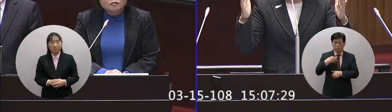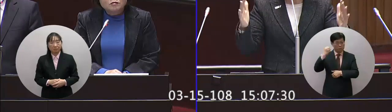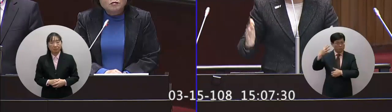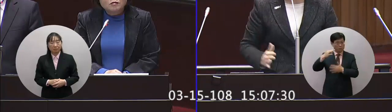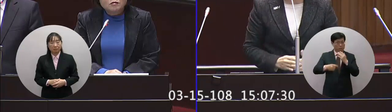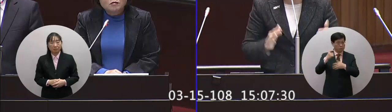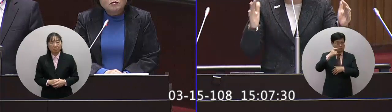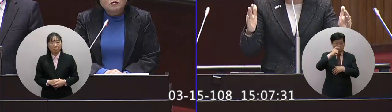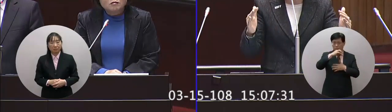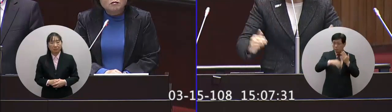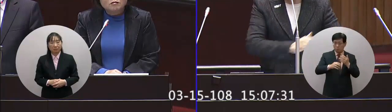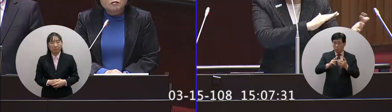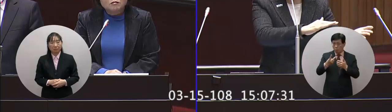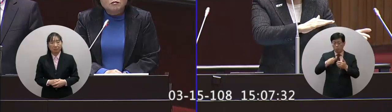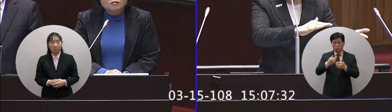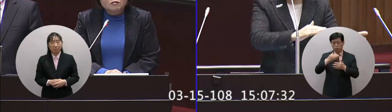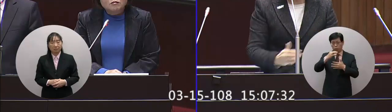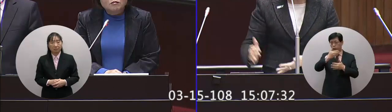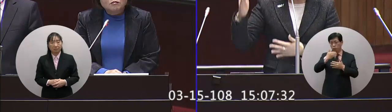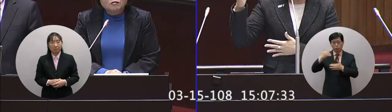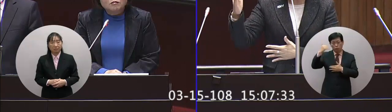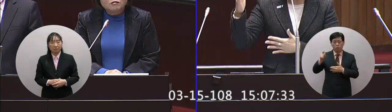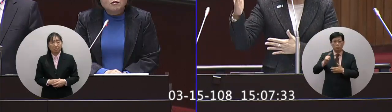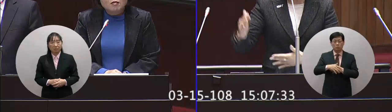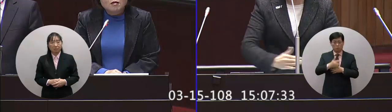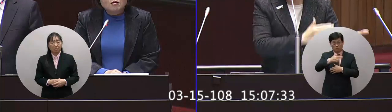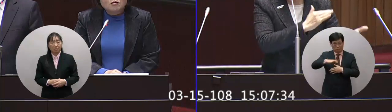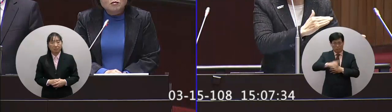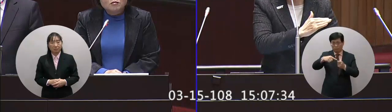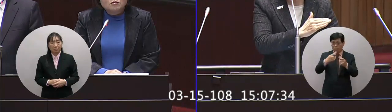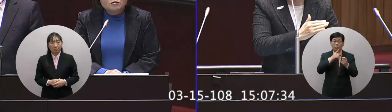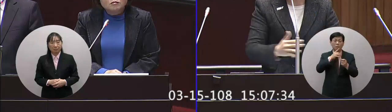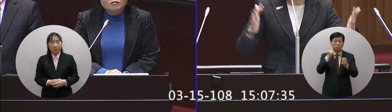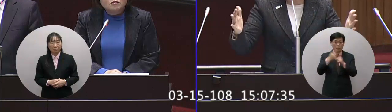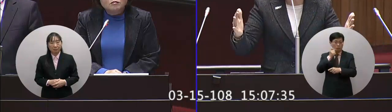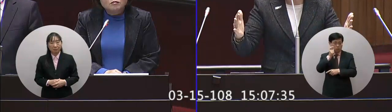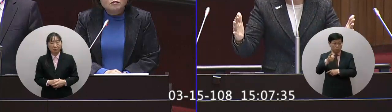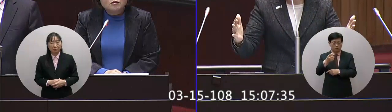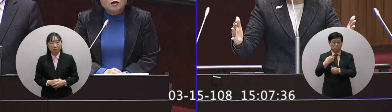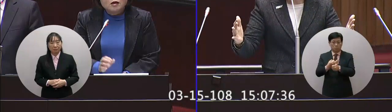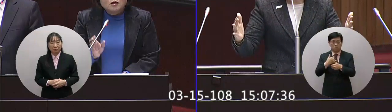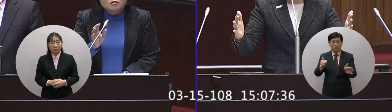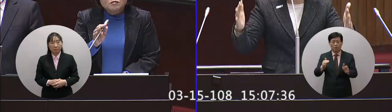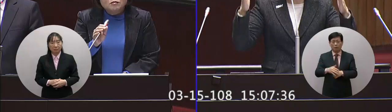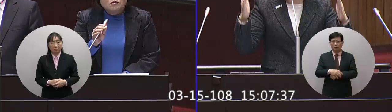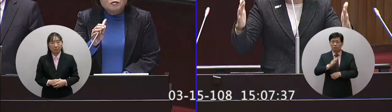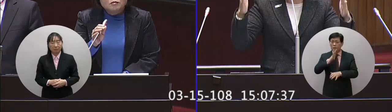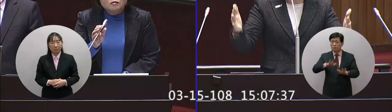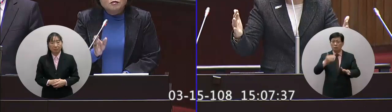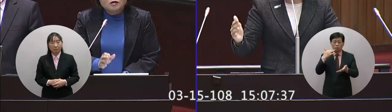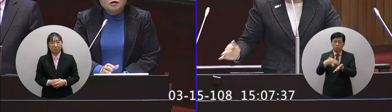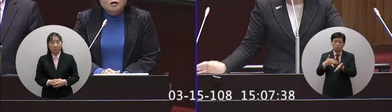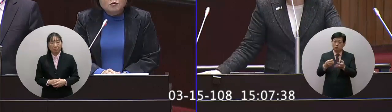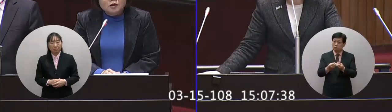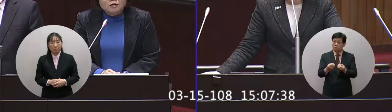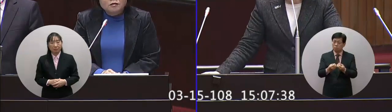救製或者是說你要更優最低標準的話一個一年的年資是一個月的遣散費那現在你如何